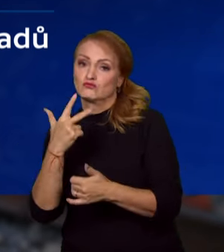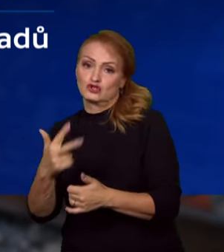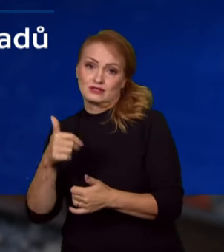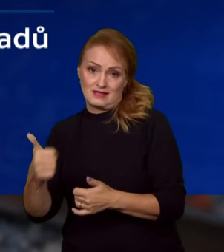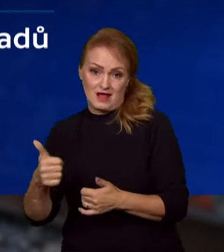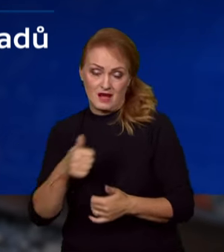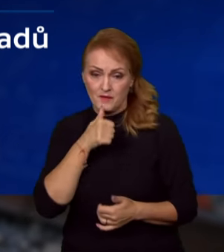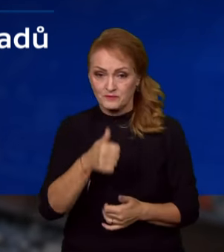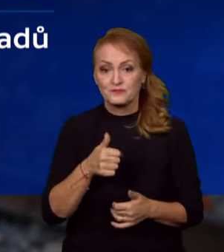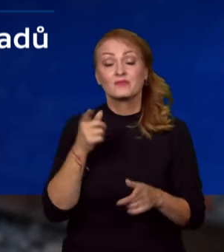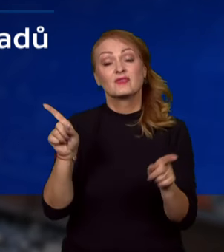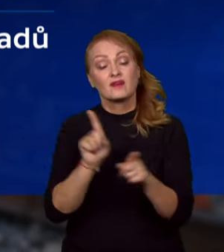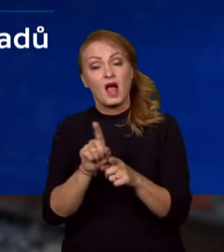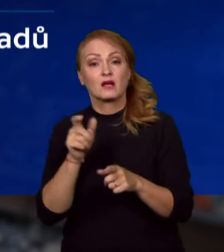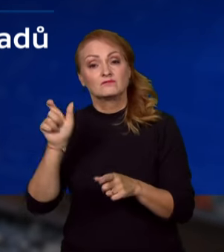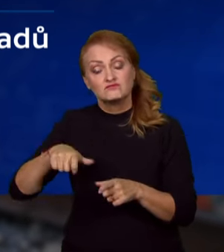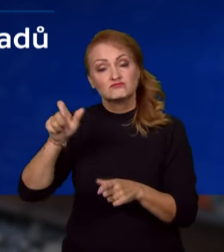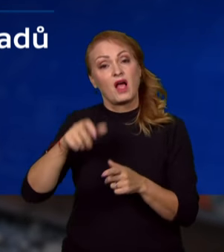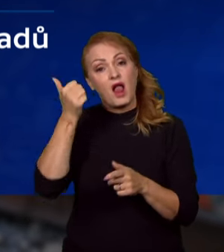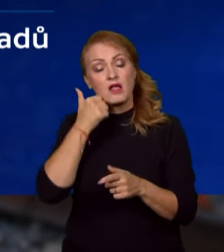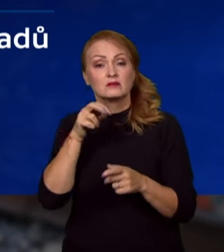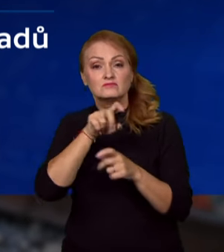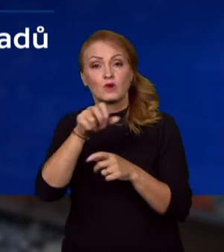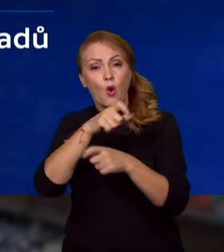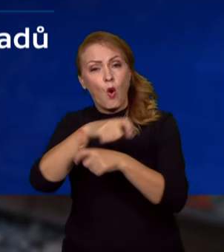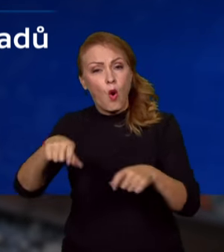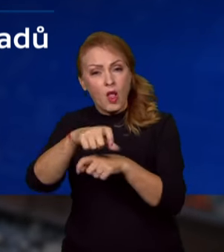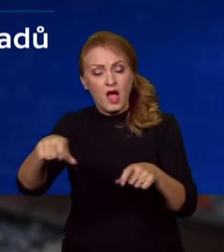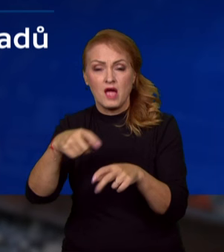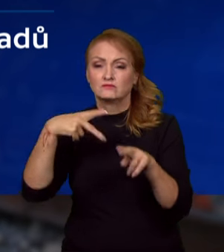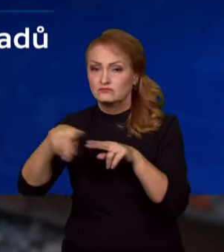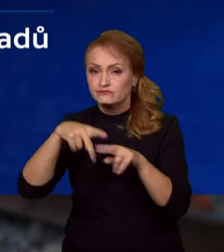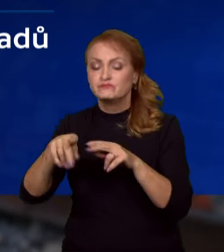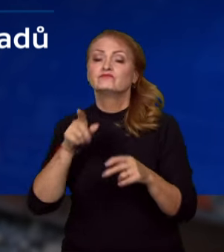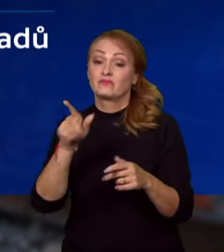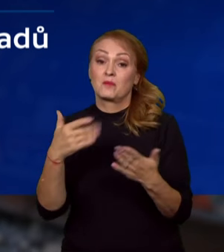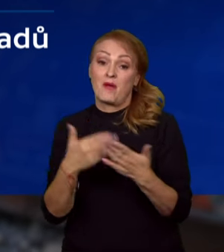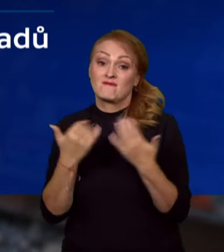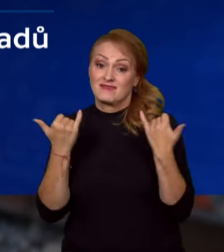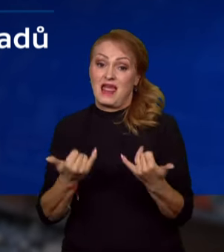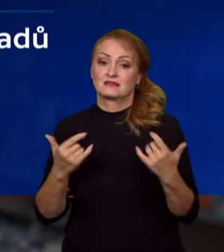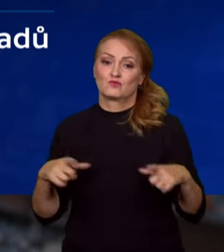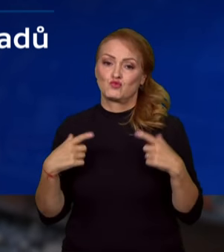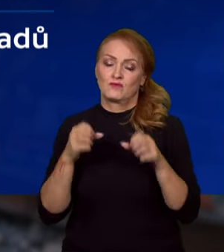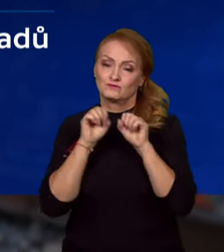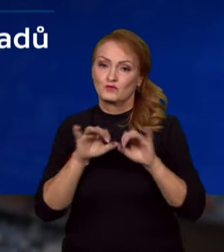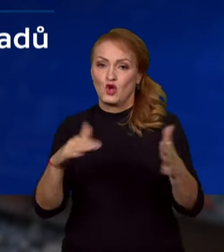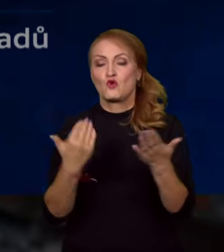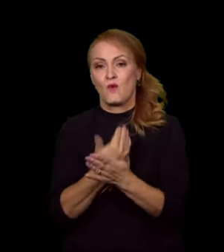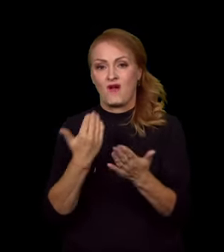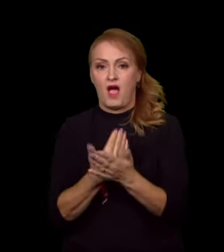řidičů a chodců v blízkosti kolejí, které může skončit tragicky, upozorňuje ode dneška nová kampaň zprávy železnic.